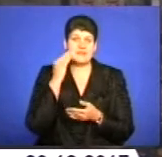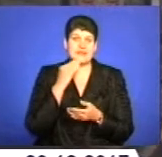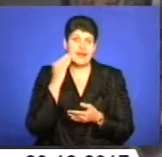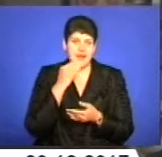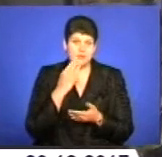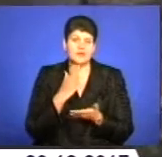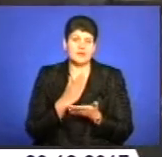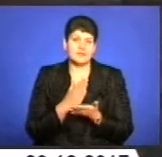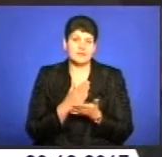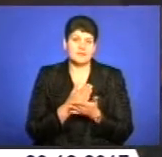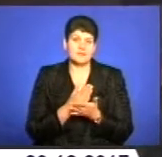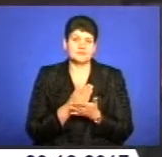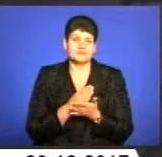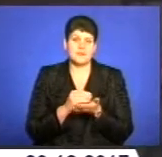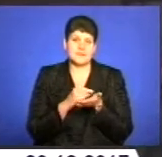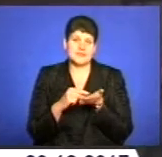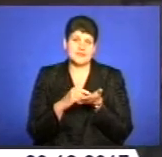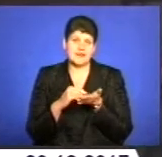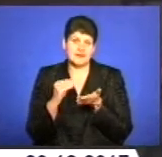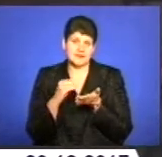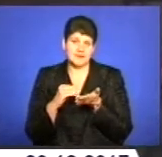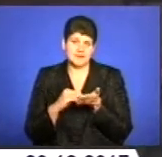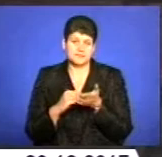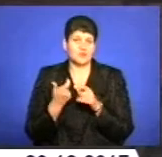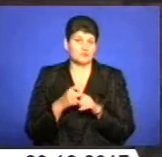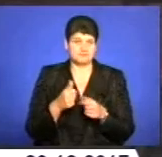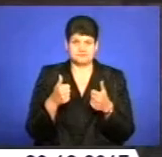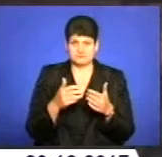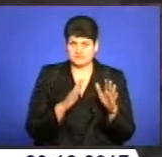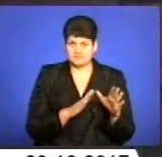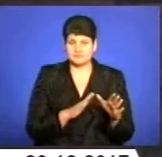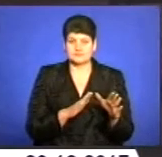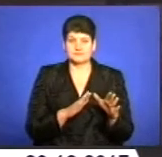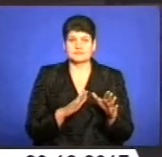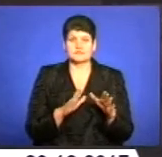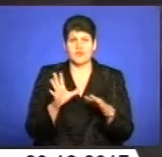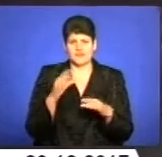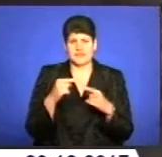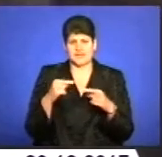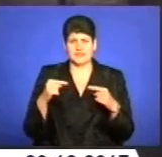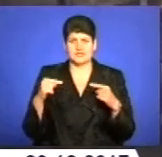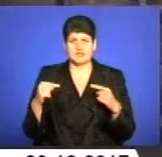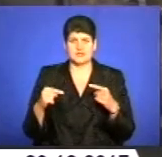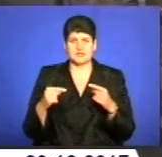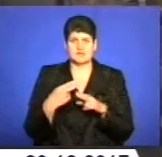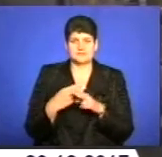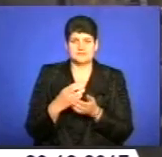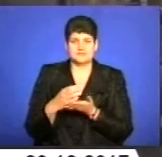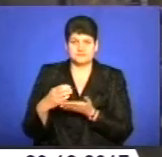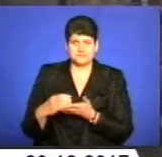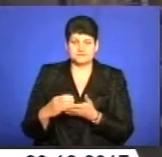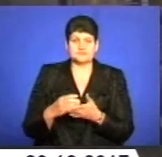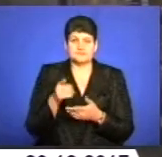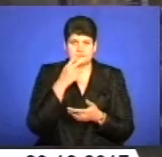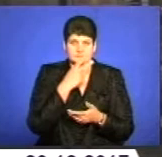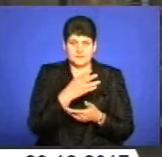тримаю пастельки, як художник, дуже функціонально. І всі інші бляшанки, які тут ви бачите,